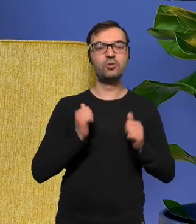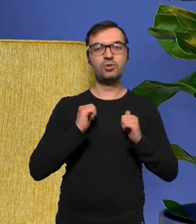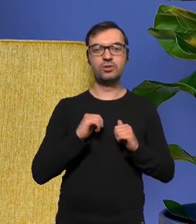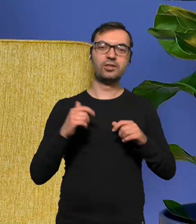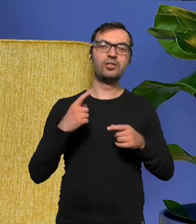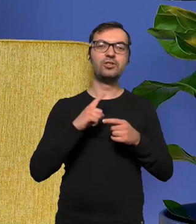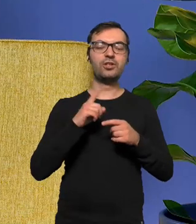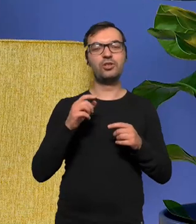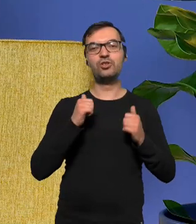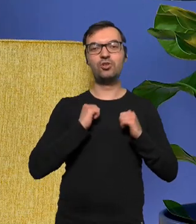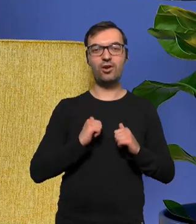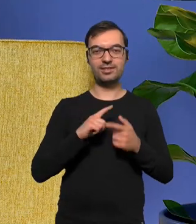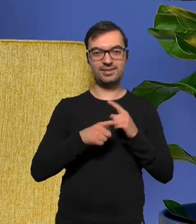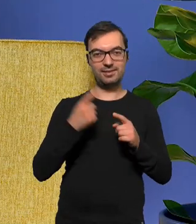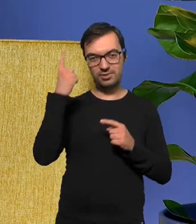stoicki styl myślenia